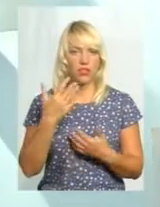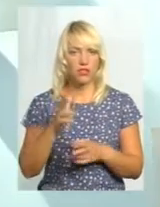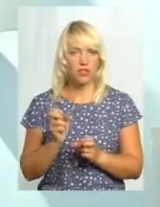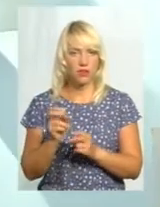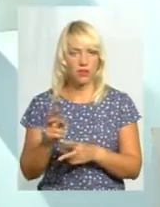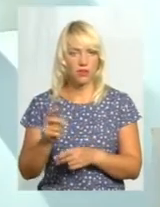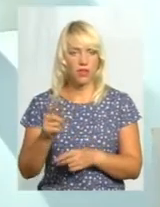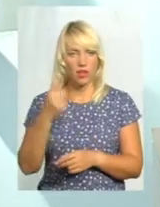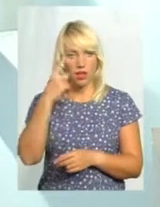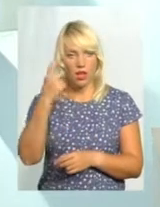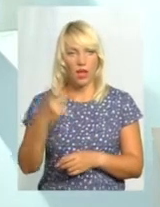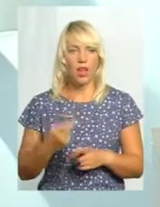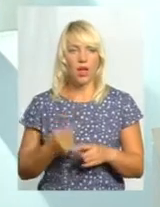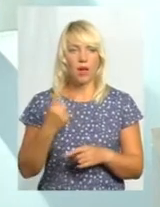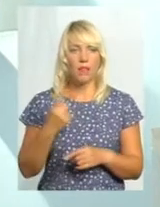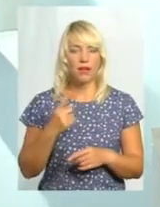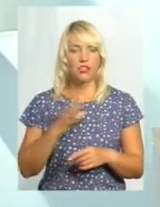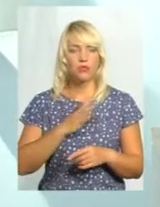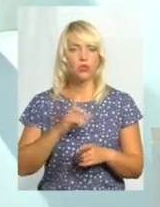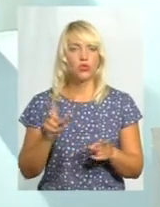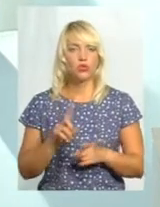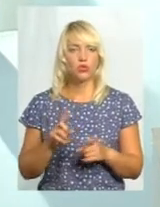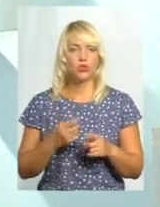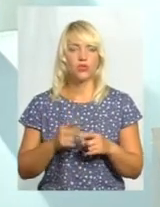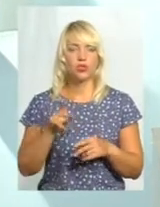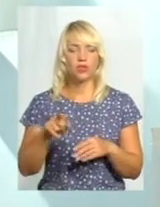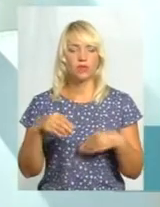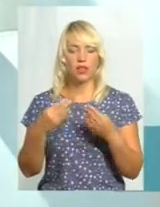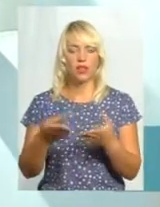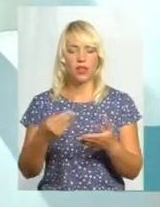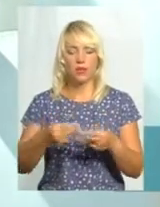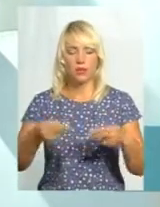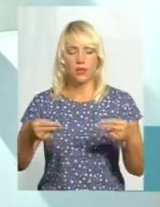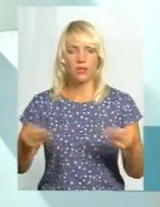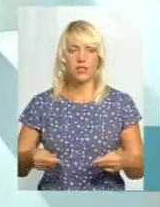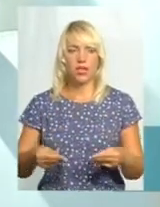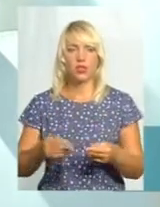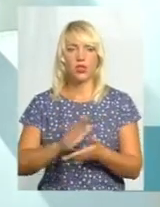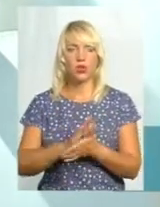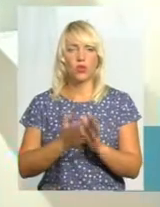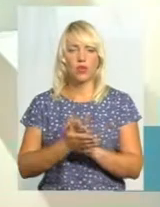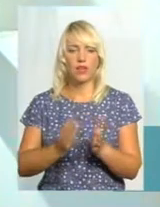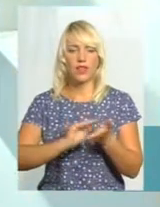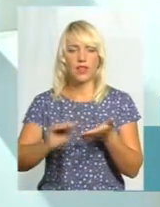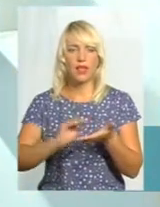дзвіночок. Але перший ще дзвіночок попервіше, бо в тому, що їм надали підписати договір, написаний польською мовою.